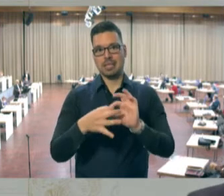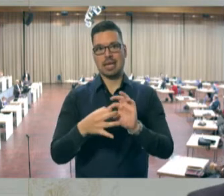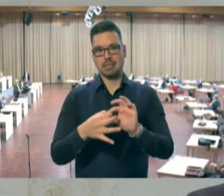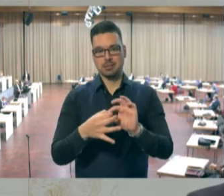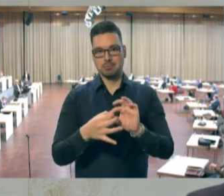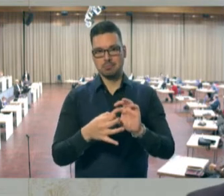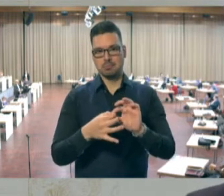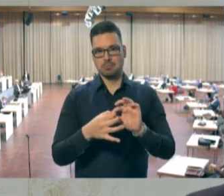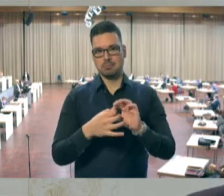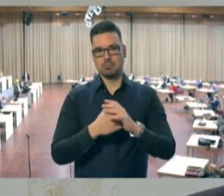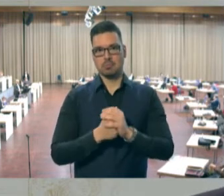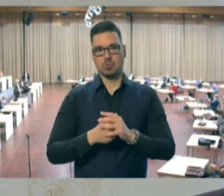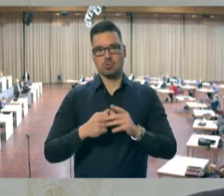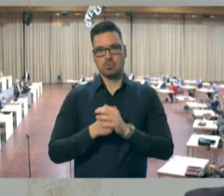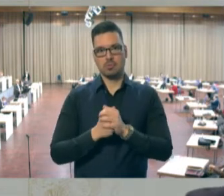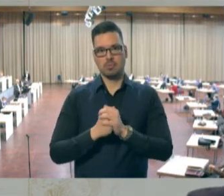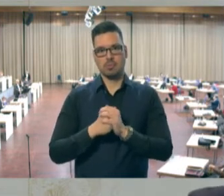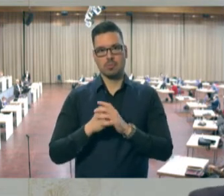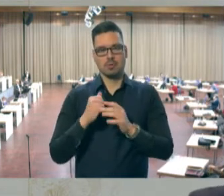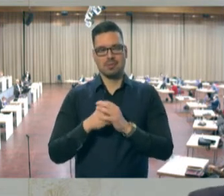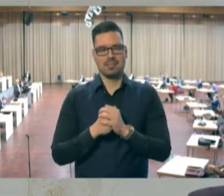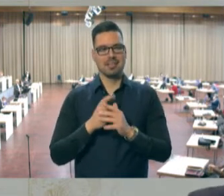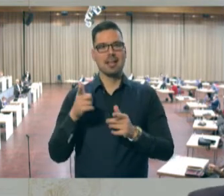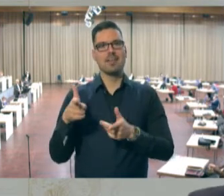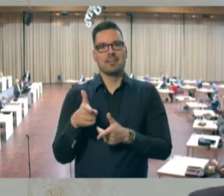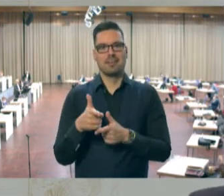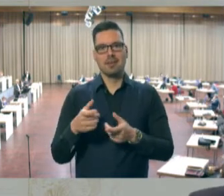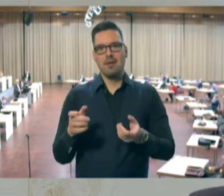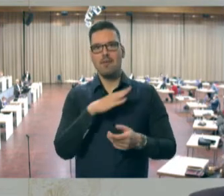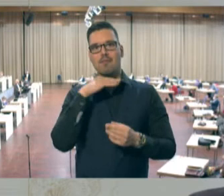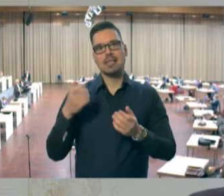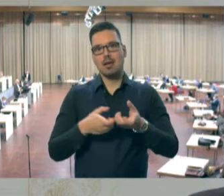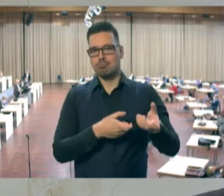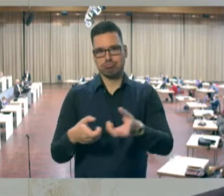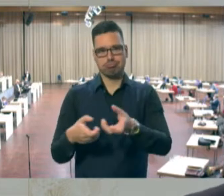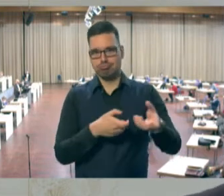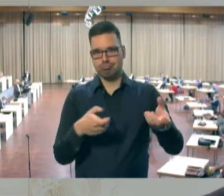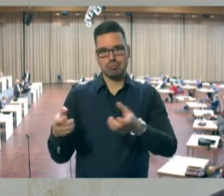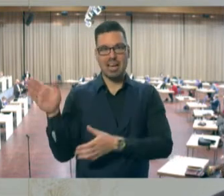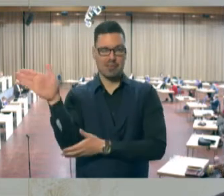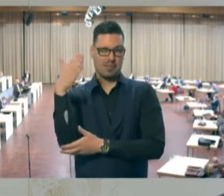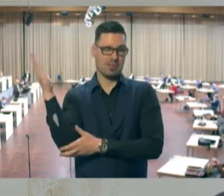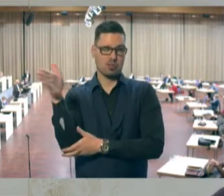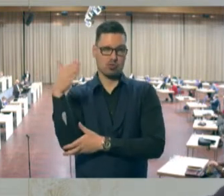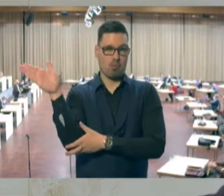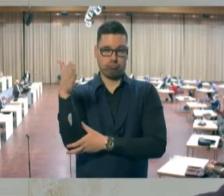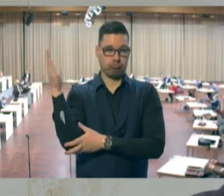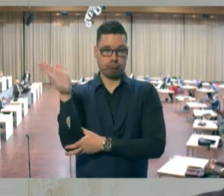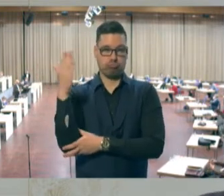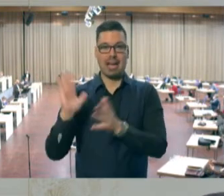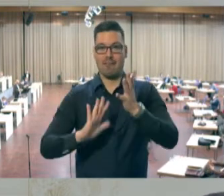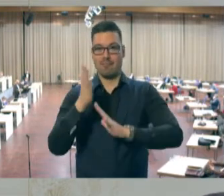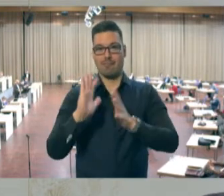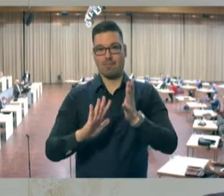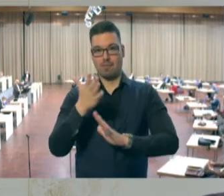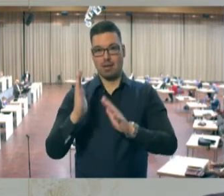Wette, fliegt der Eimer hoch im Bogen, spritzen Quellen Wasserbogen, heulend kommt der Sturm geflogen, der die Flamme